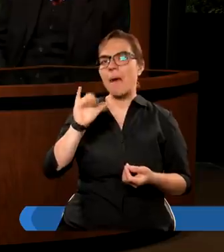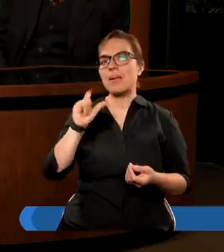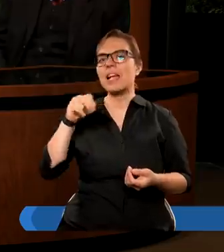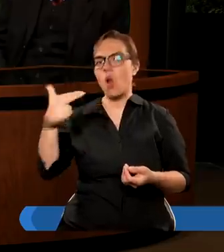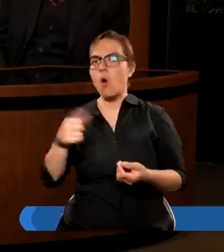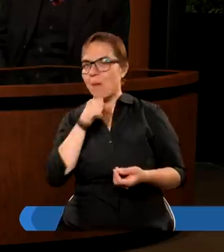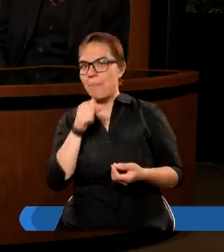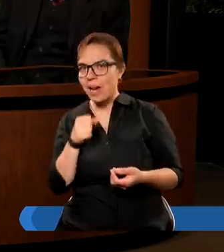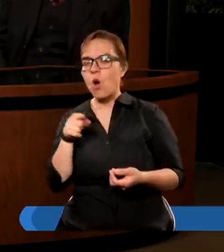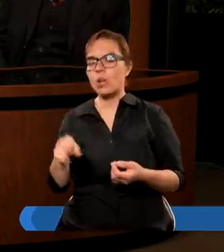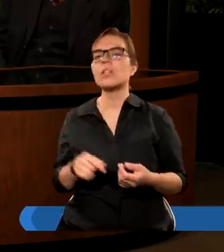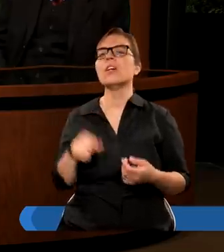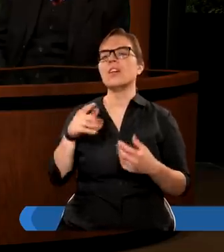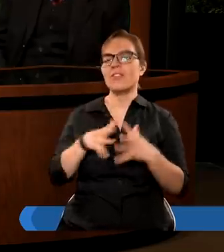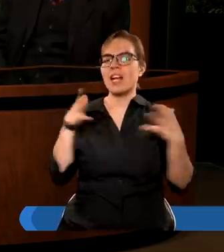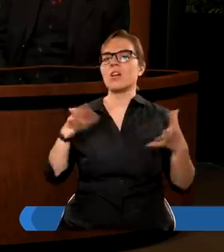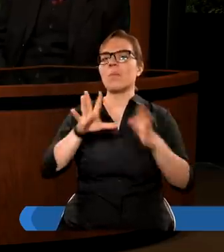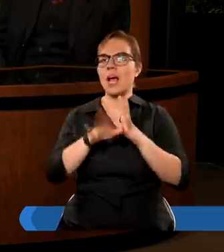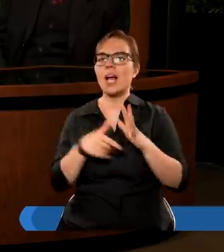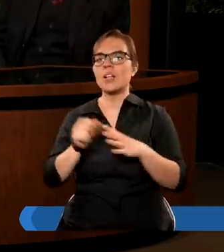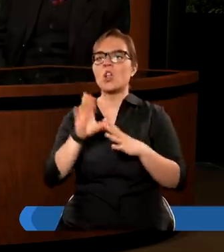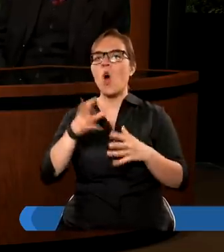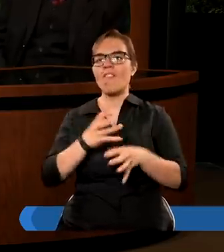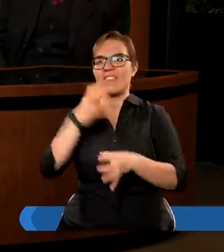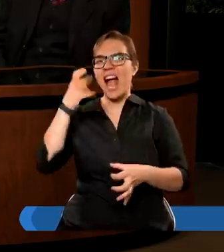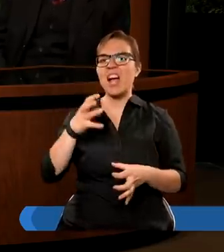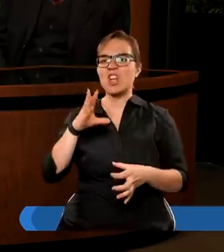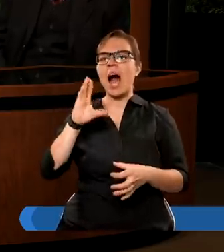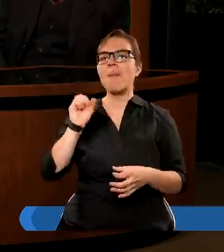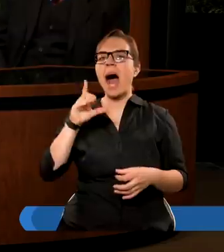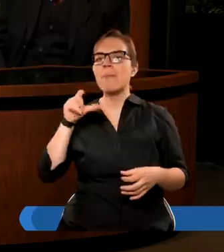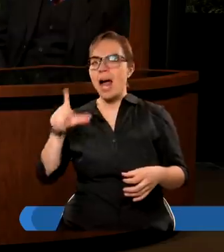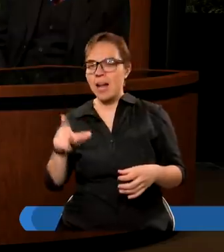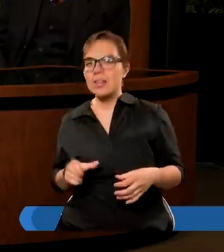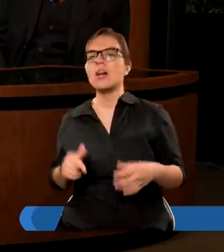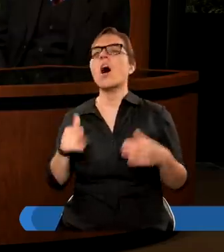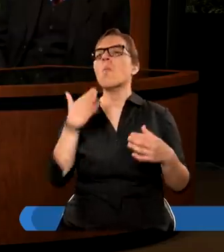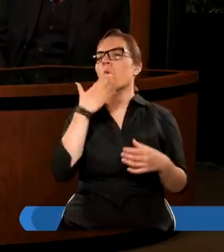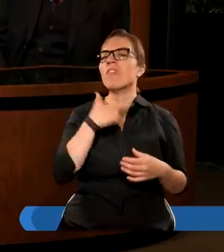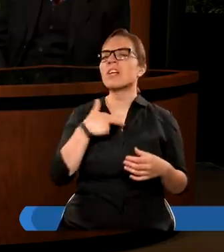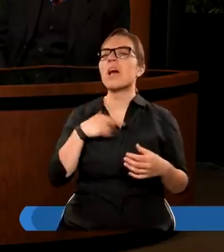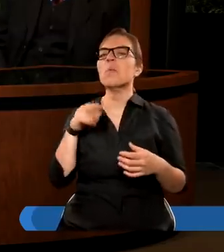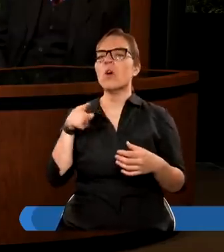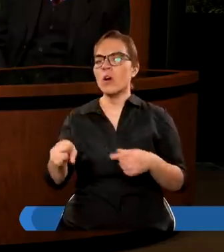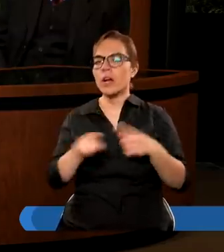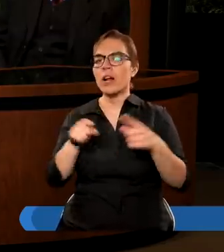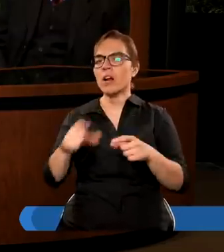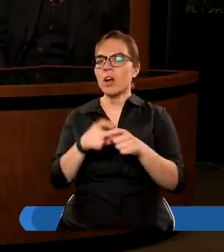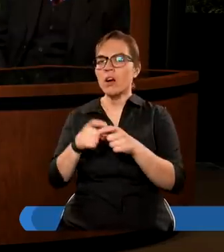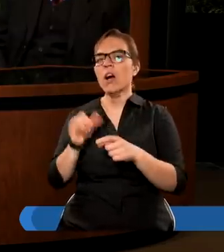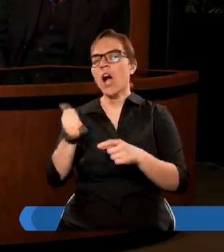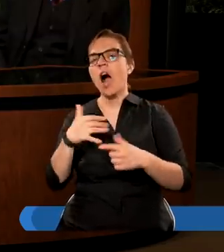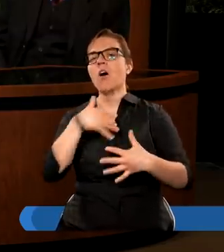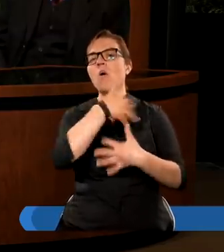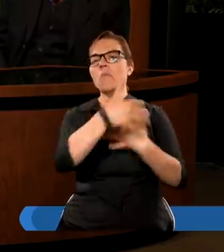wielkiego miasta nawiązującego do wieży Babel mówi nam o znaczeniu tego słowa jako